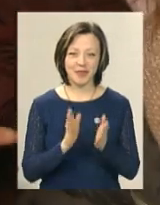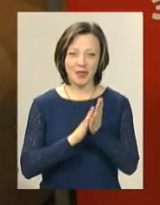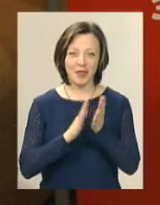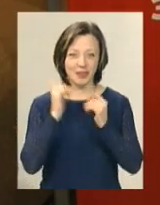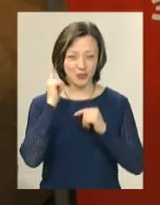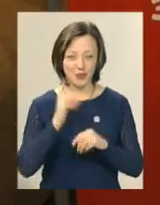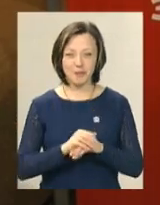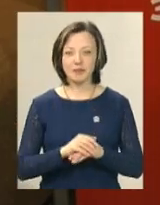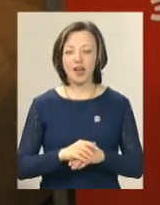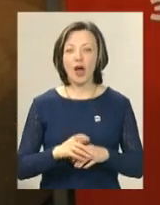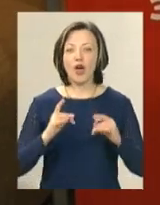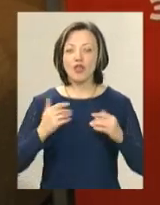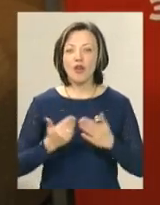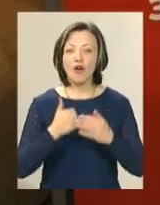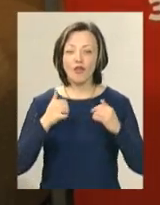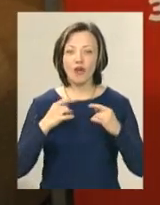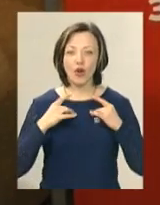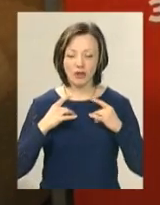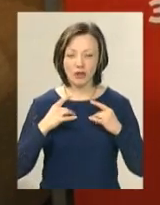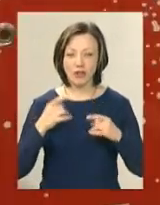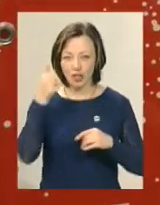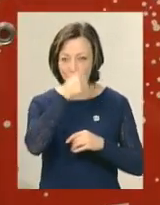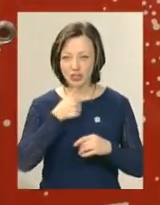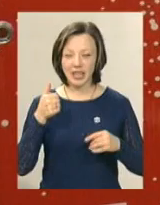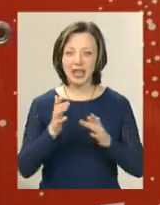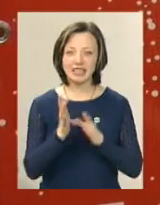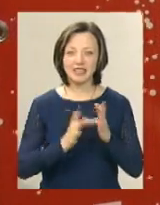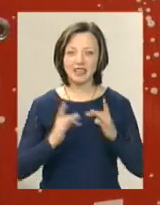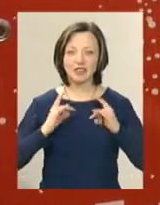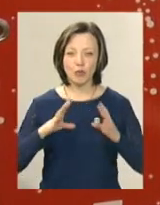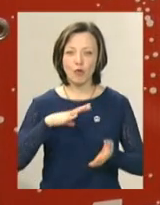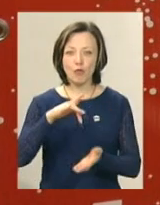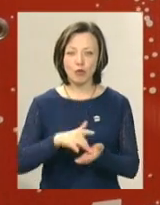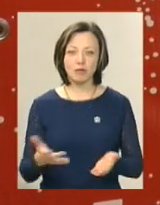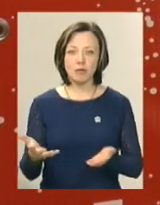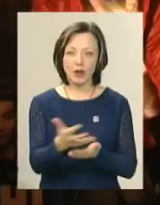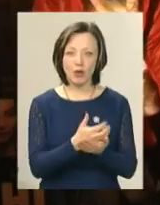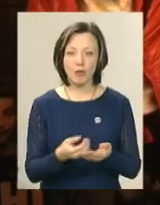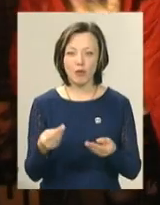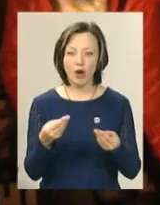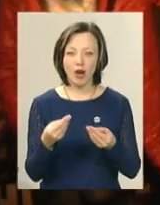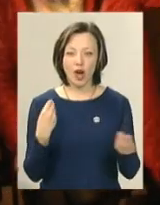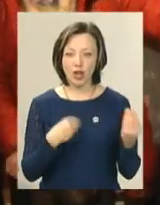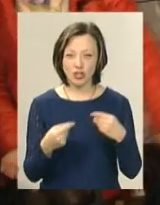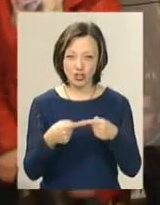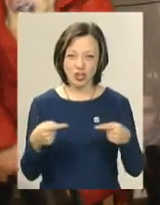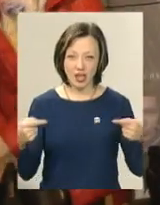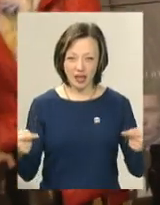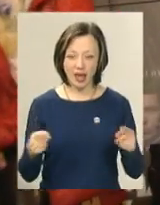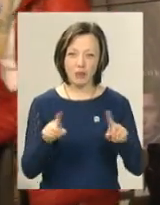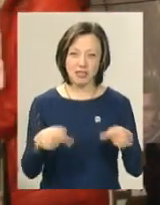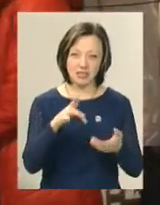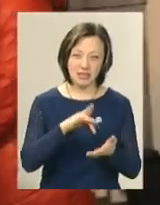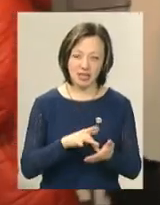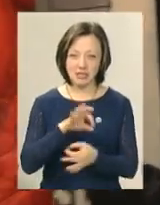Під час новорічно-різдвяних свят у холі кінотеатру імені Шевченка діяв і пункт прийому речей для хмельницьких сиротинців та реабілітаційних